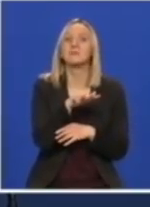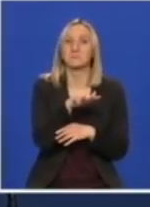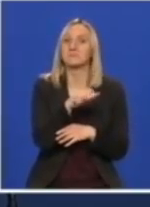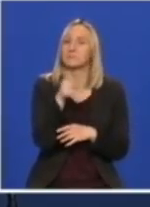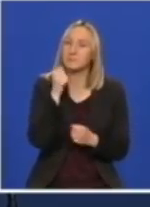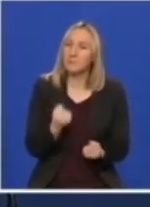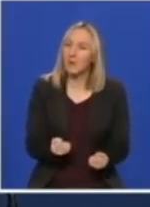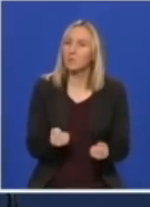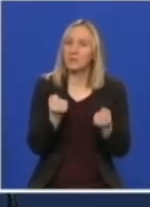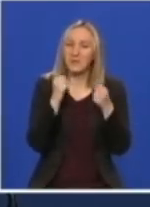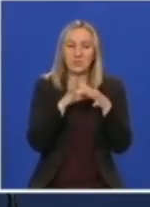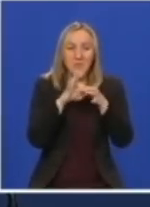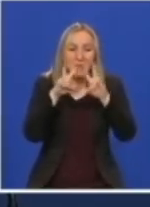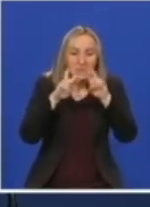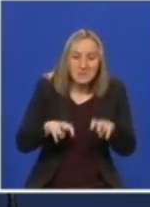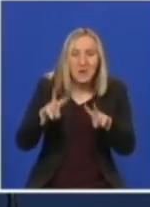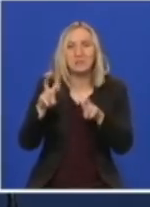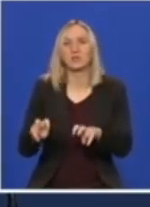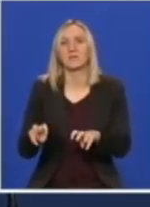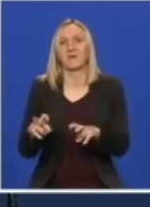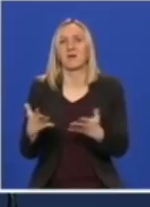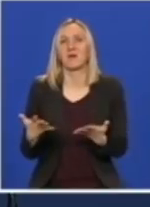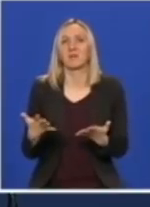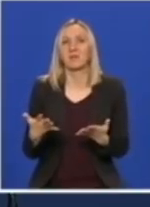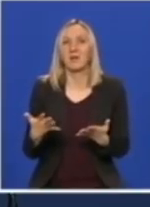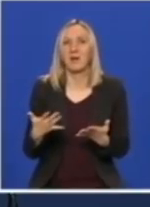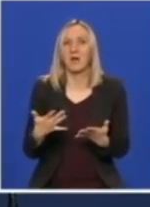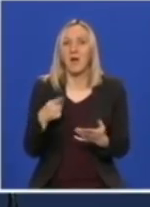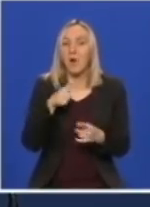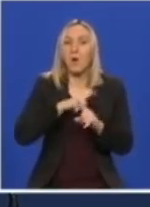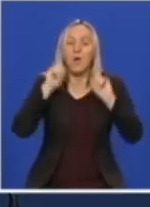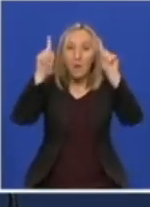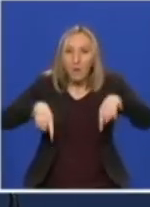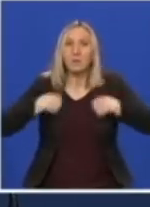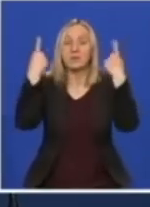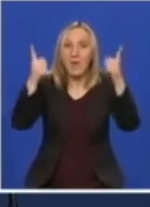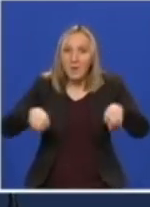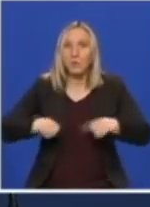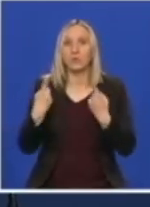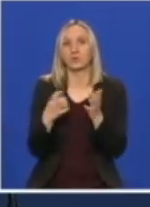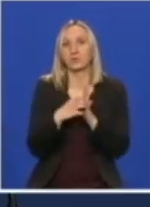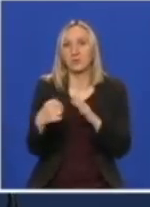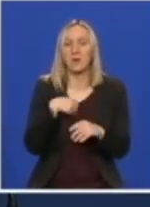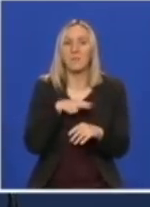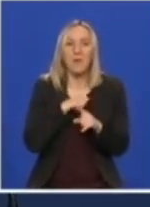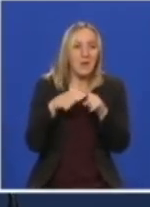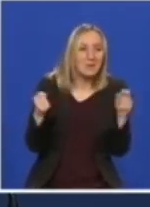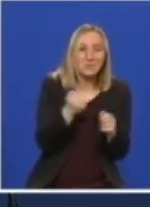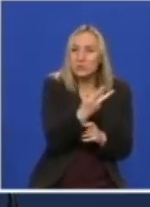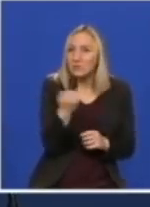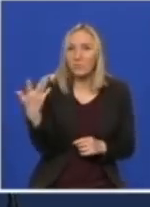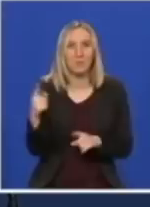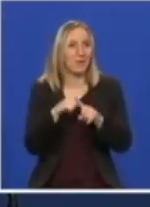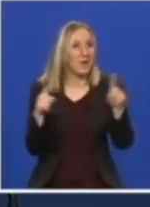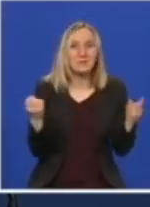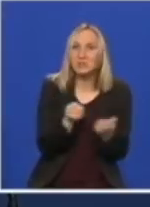teška, intenzivna istraživanja koja traju danonoćno. Baratamo sa različitim brojevima, različitim